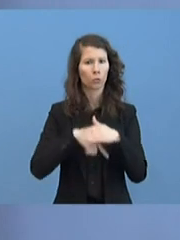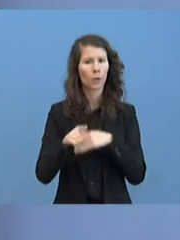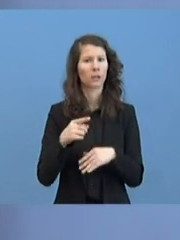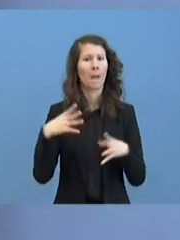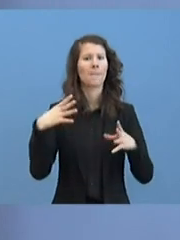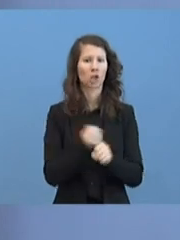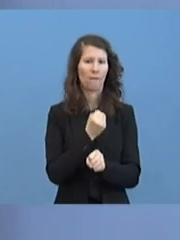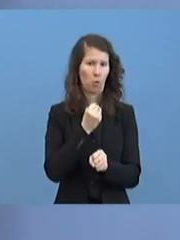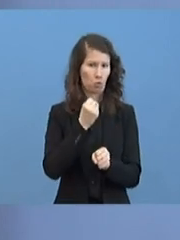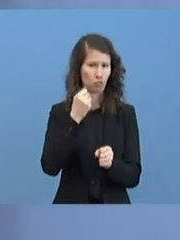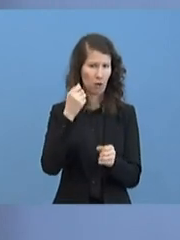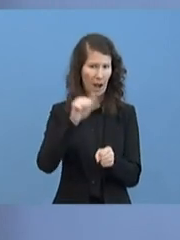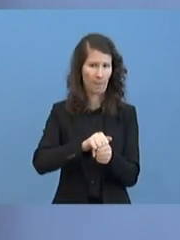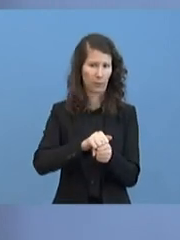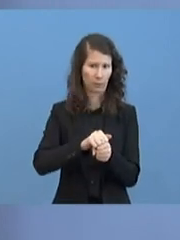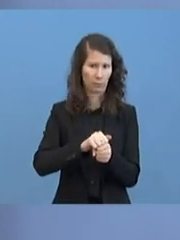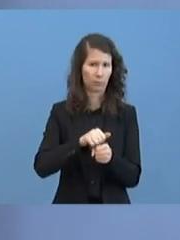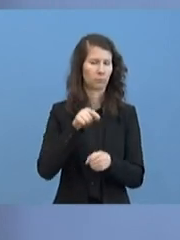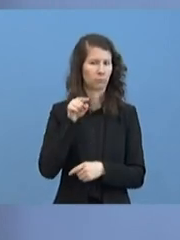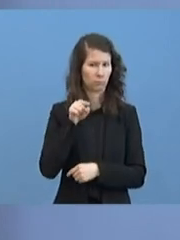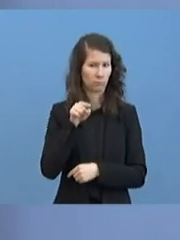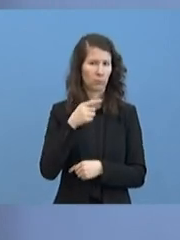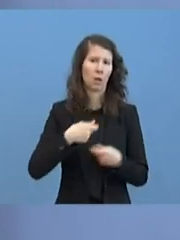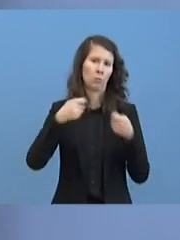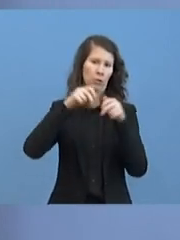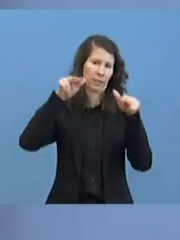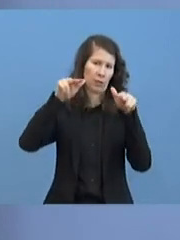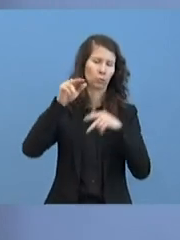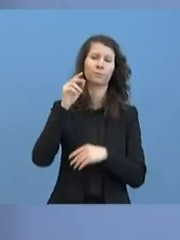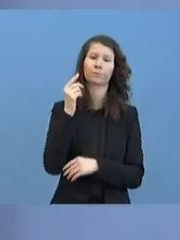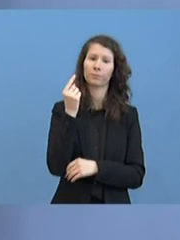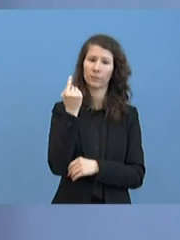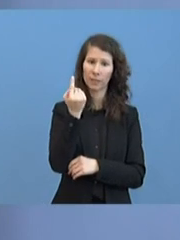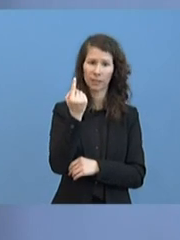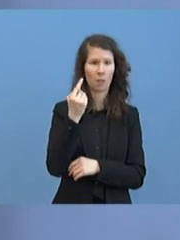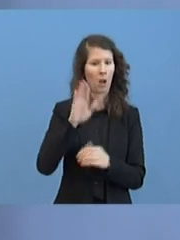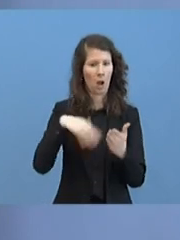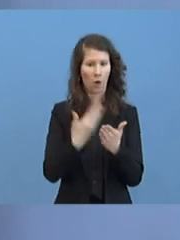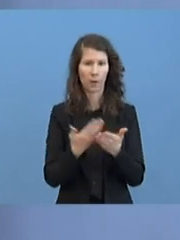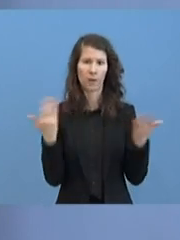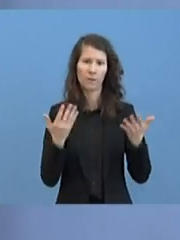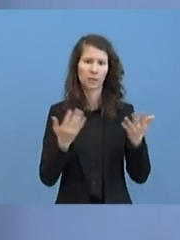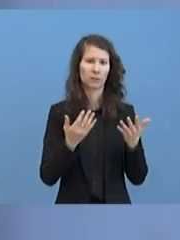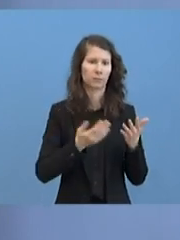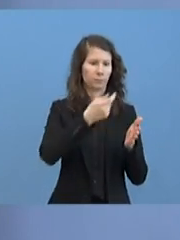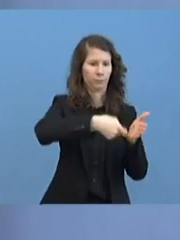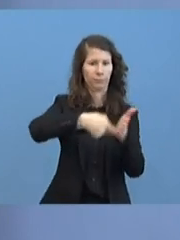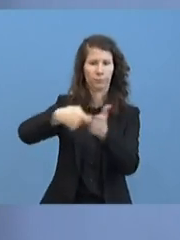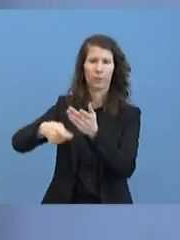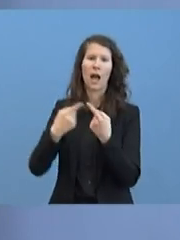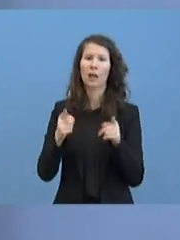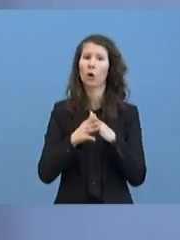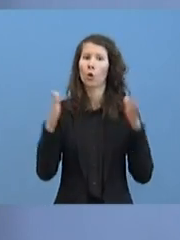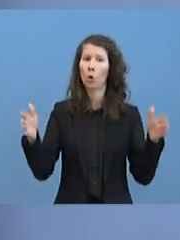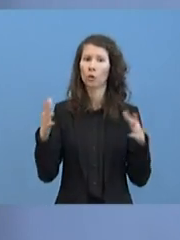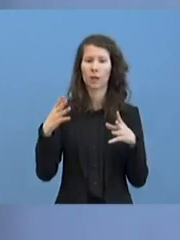der Bundeswehr, das BEIN. Das hat auch die Federführung für die Auftragsverteilung innerhalb der Regierung. Ein anderes großes Beschaffungsamt ist die